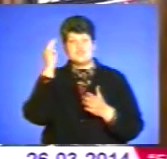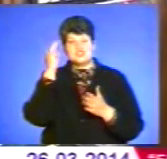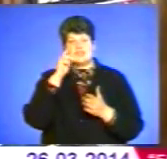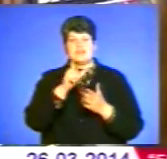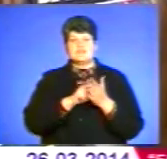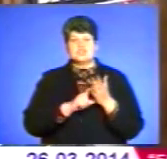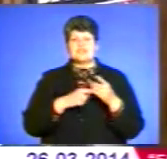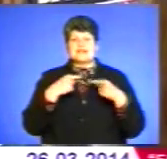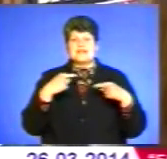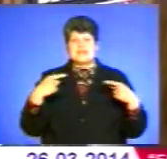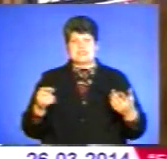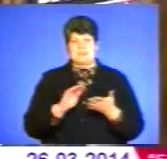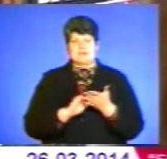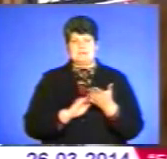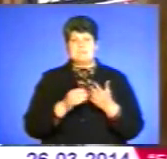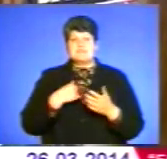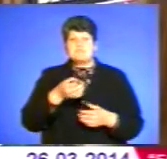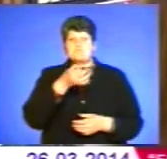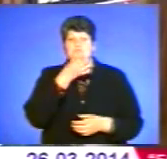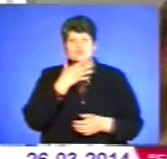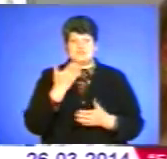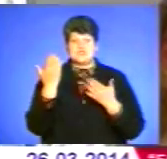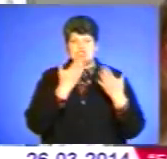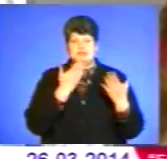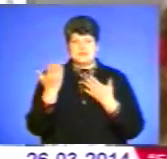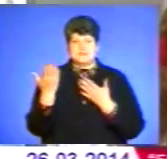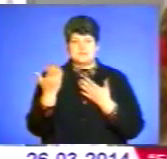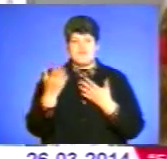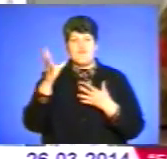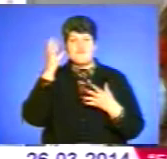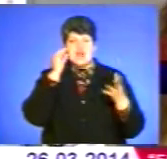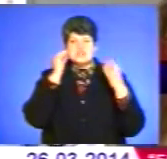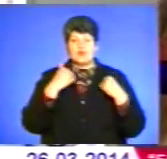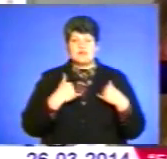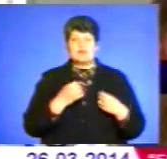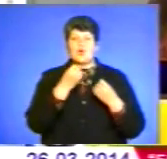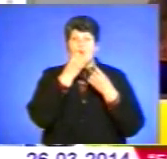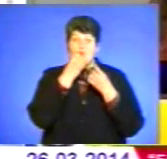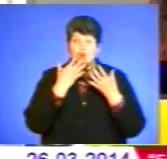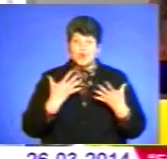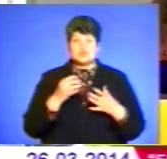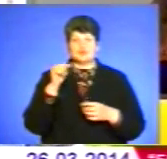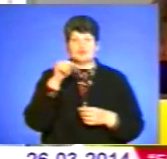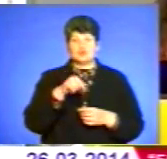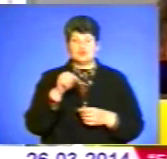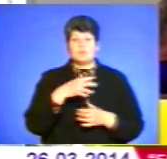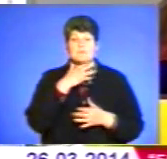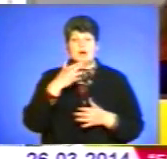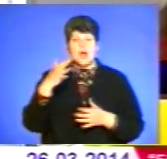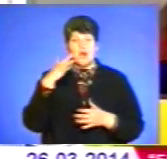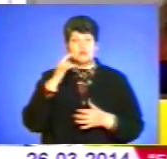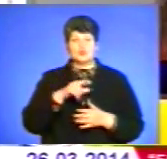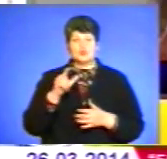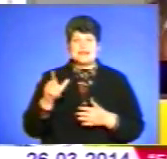письменників, мені дуже подобається читати». «Враження в мене дуже хороші, тому що тут дуже багато людей,